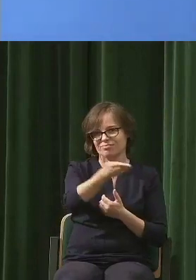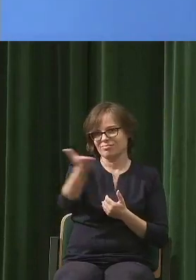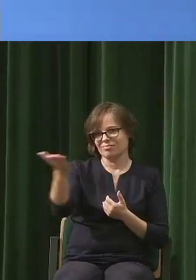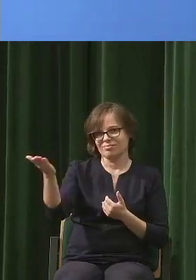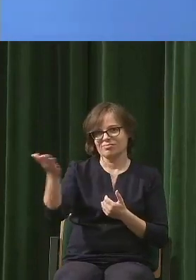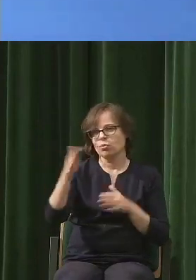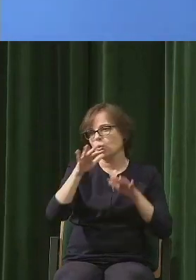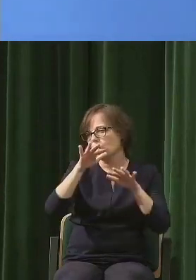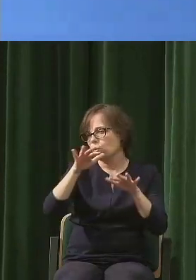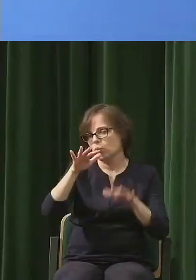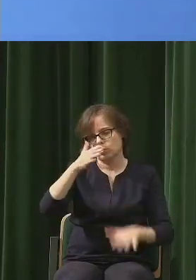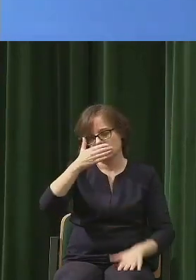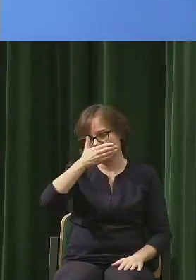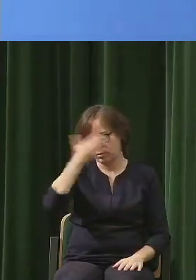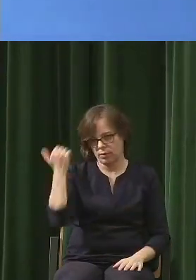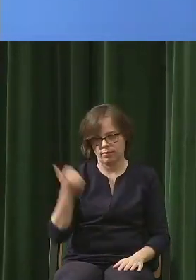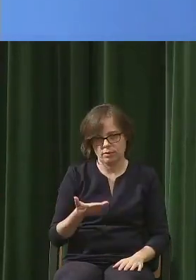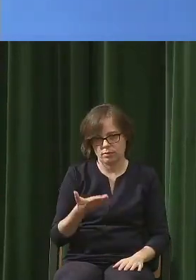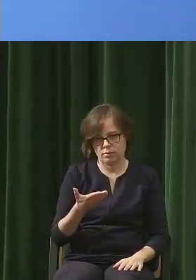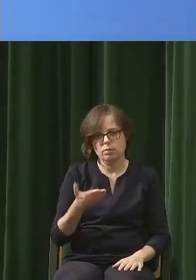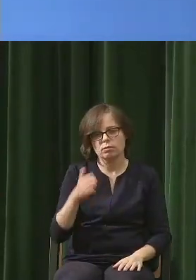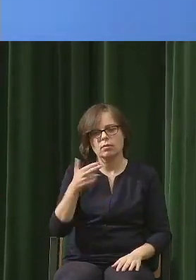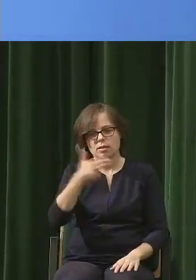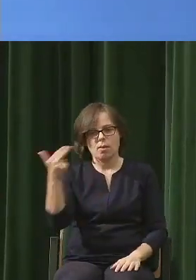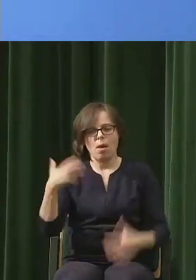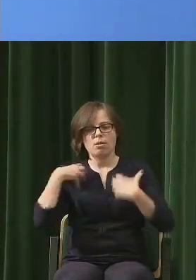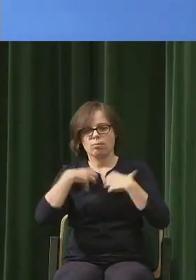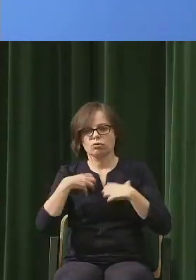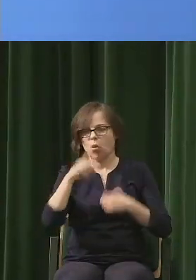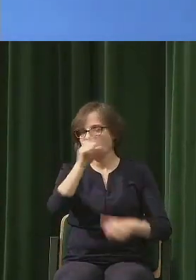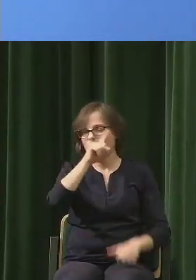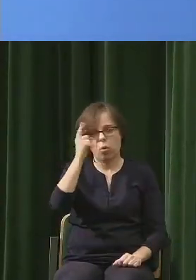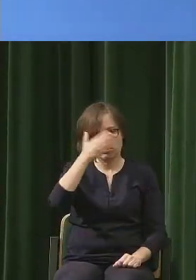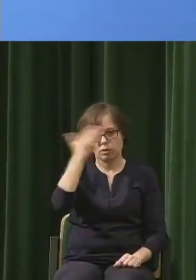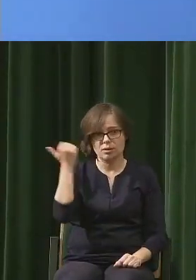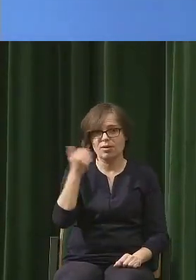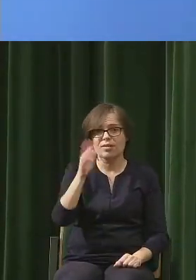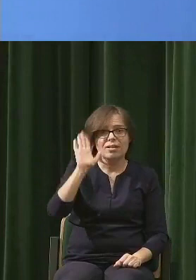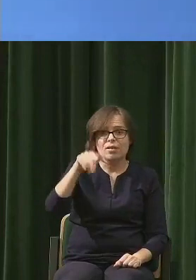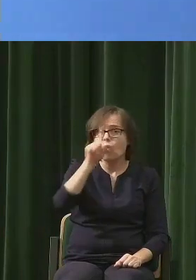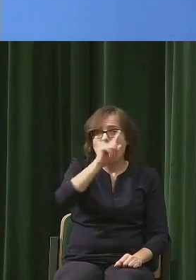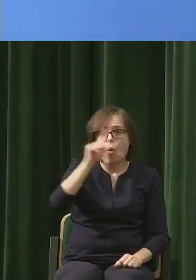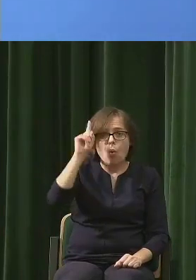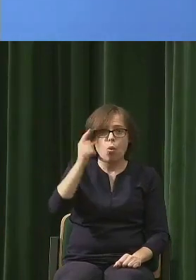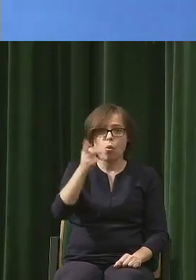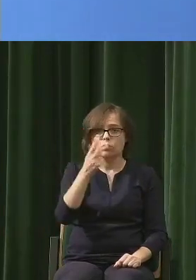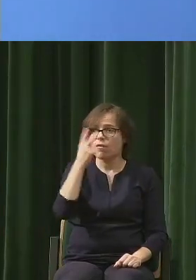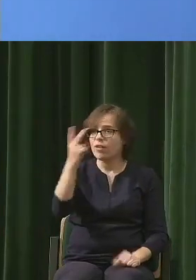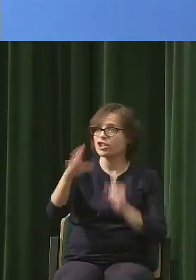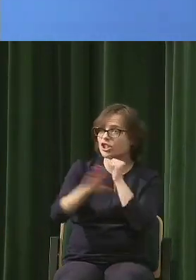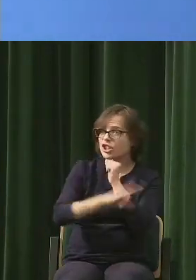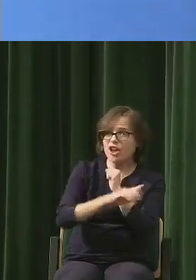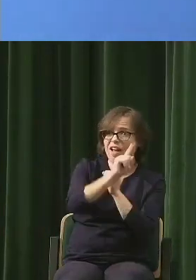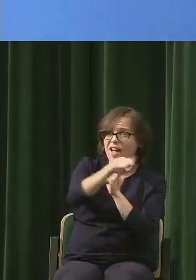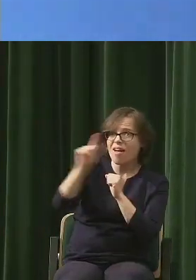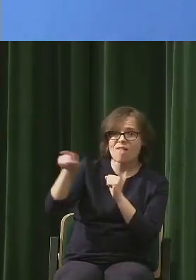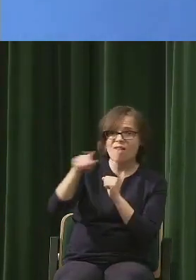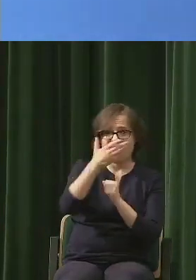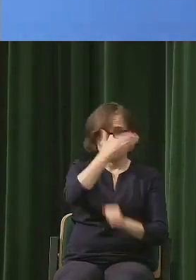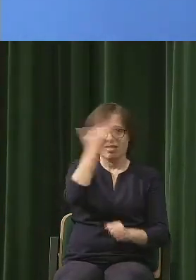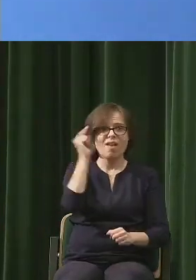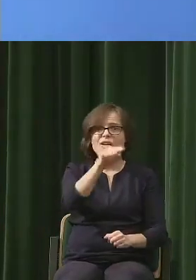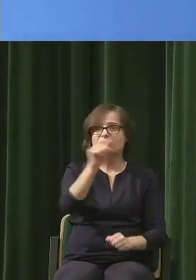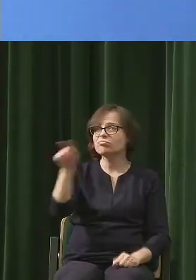Tragiczna niewiedza przyrodnicza. W ogóle to, że ludzie nie rozpoznają drzew, które żyją wokół siebie, w